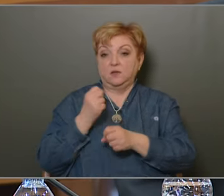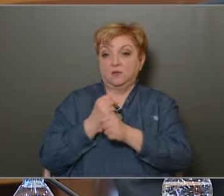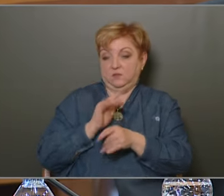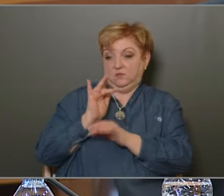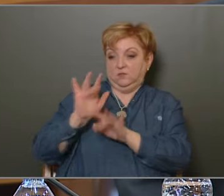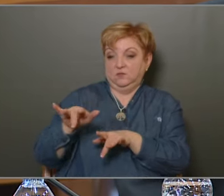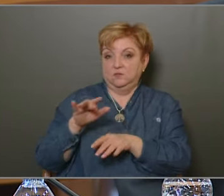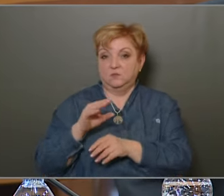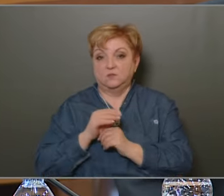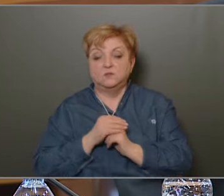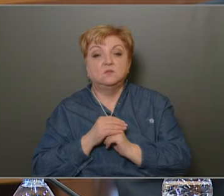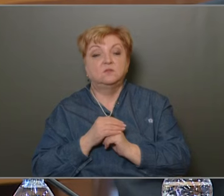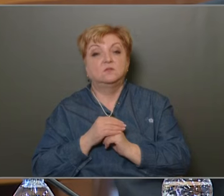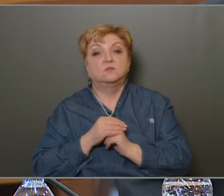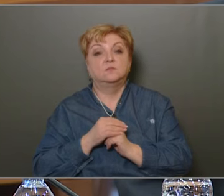hatást gyakorolnak.